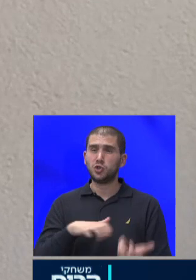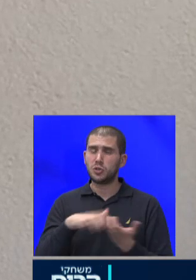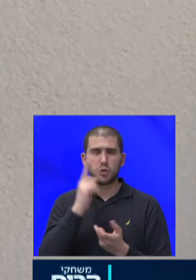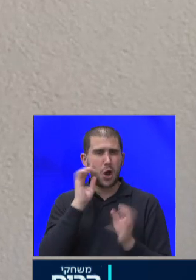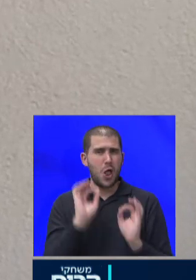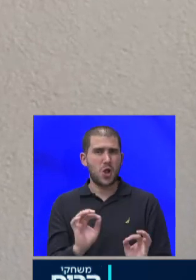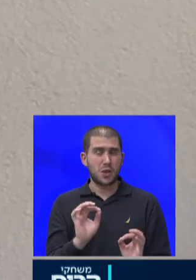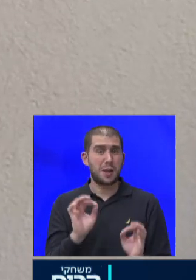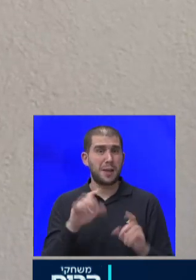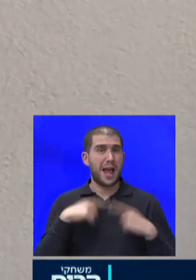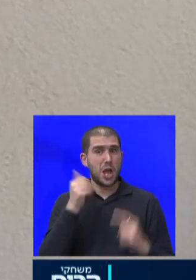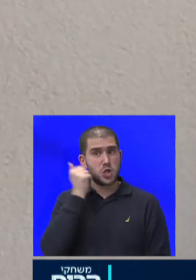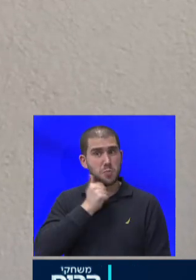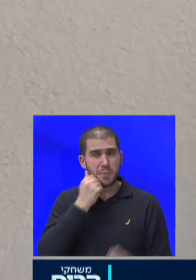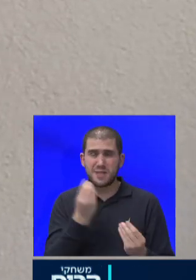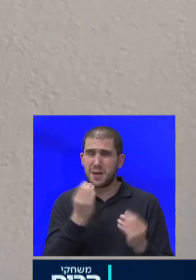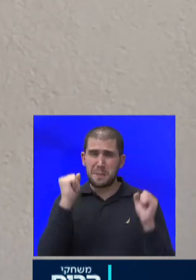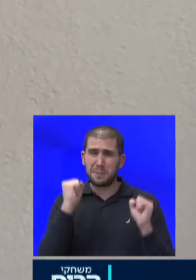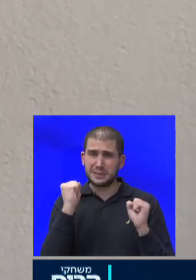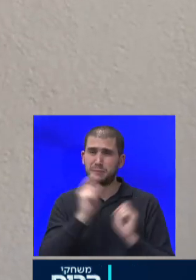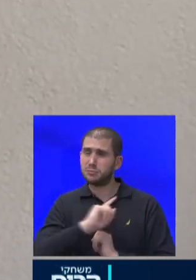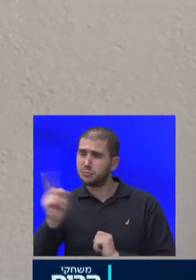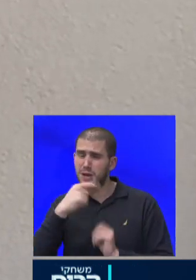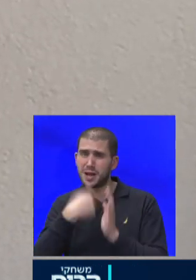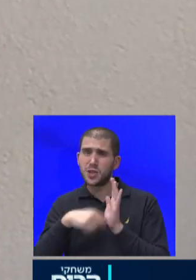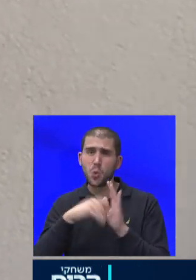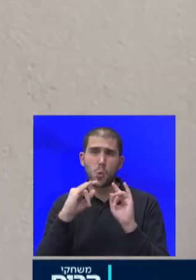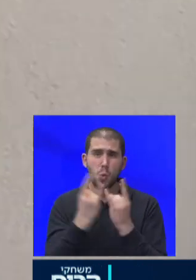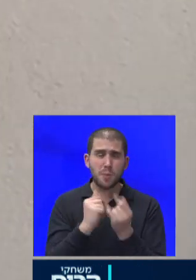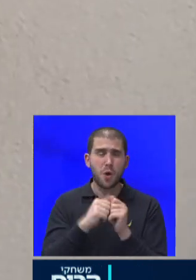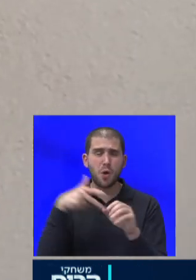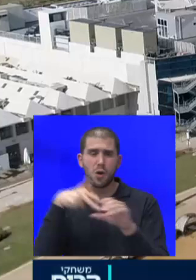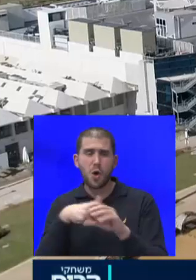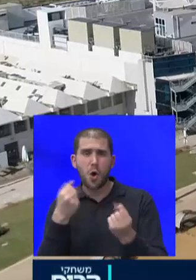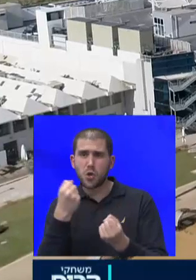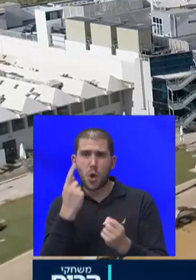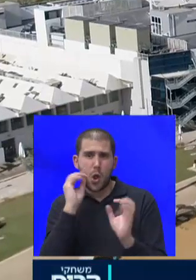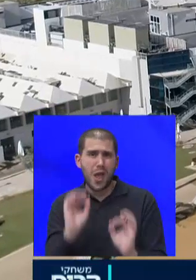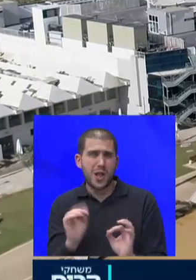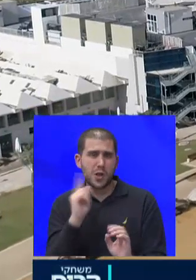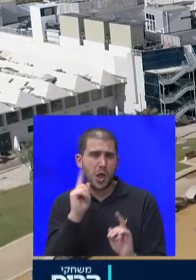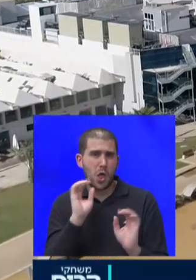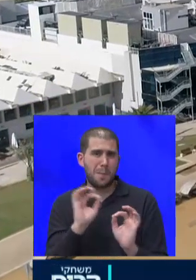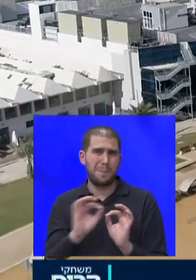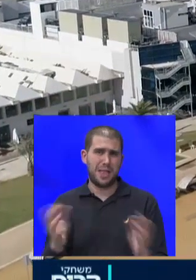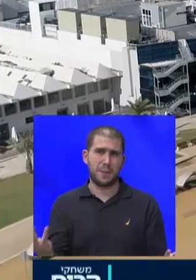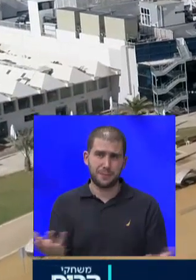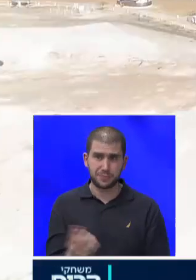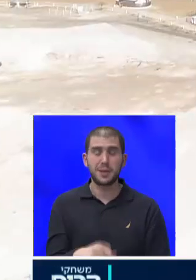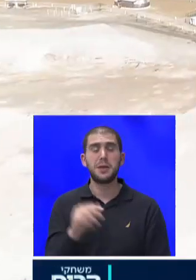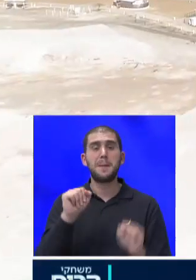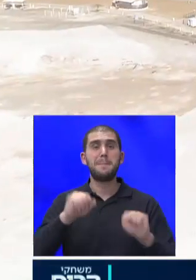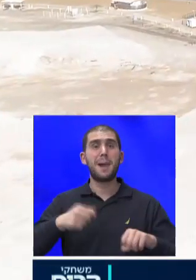בדברים הבסיסיים, בללכת לקניות לחוגים לתללקת האותה, לא הגיוני ולא מידתי. אז בעלי המלונות, בעלת ובים